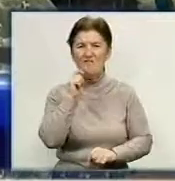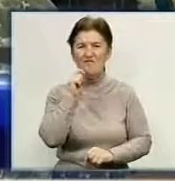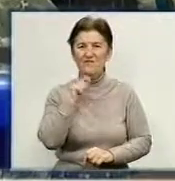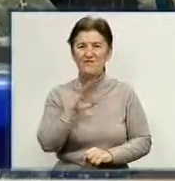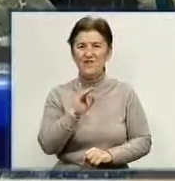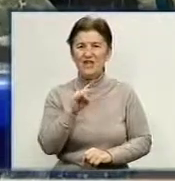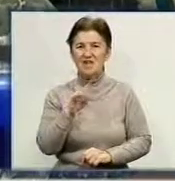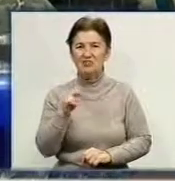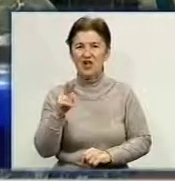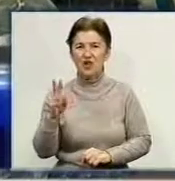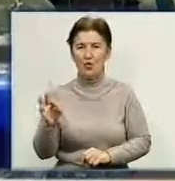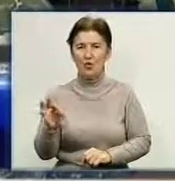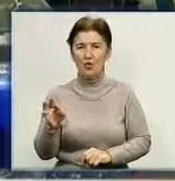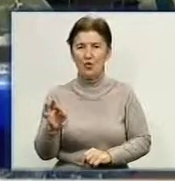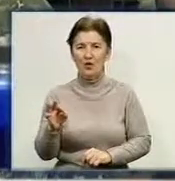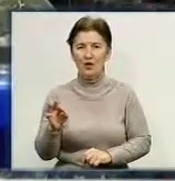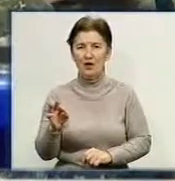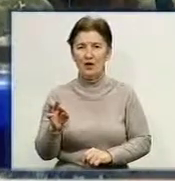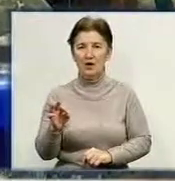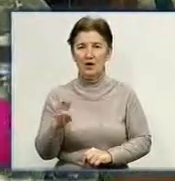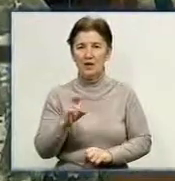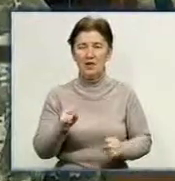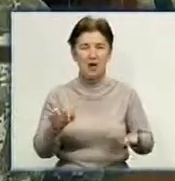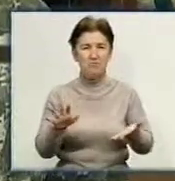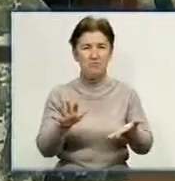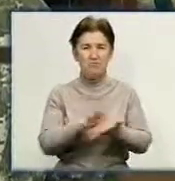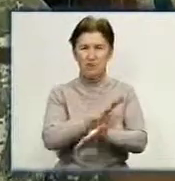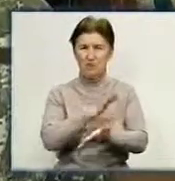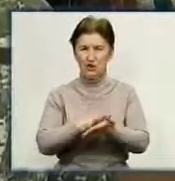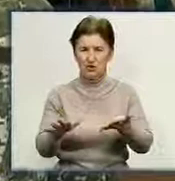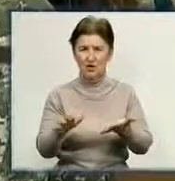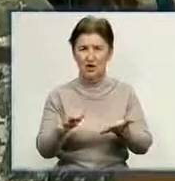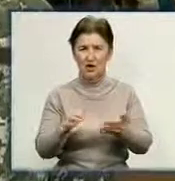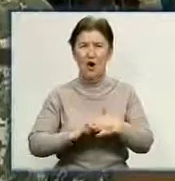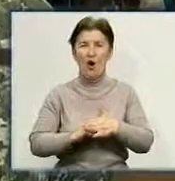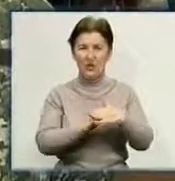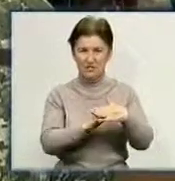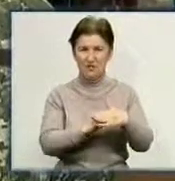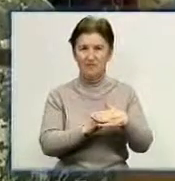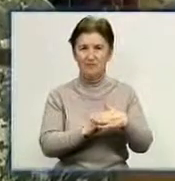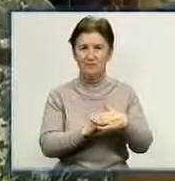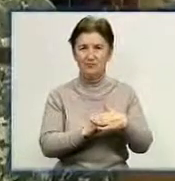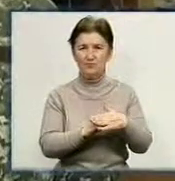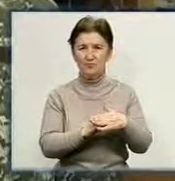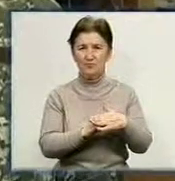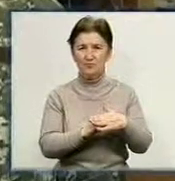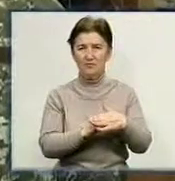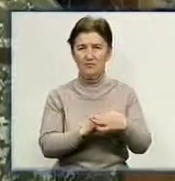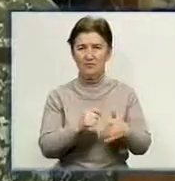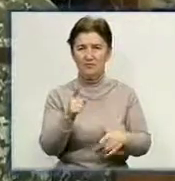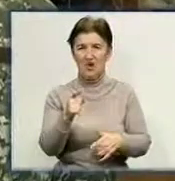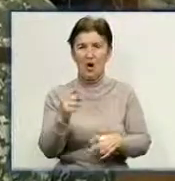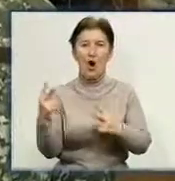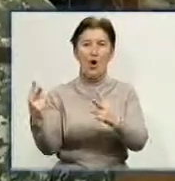безкоштовно не перевели. Хоча